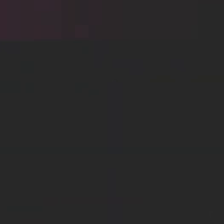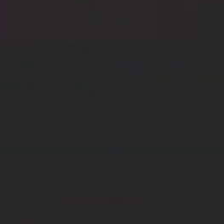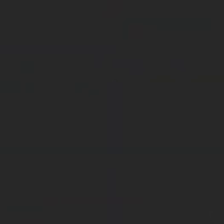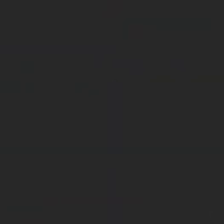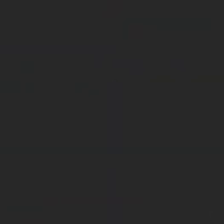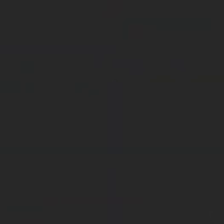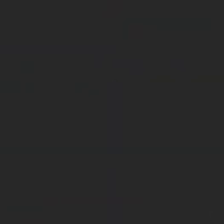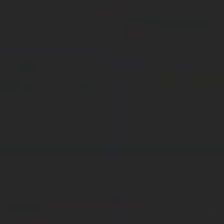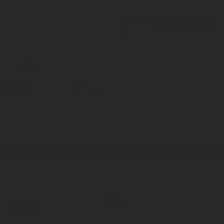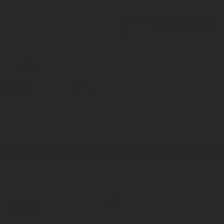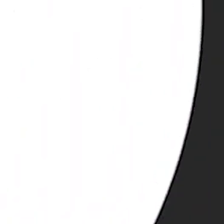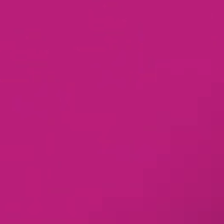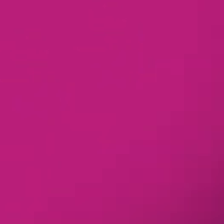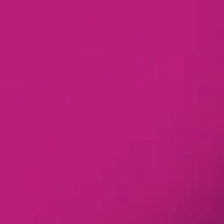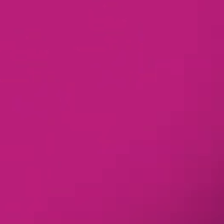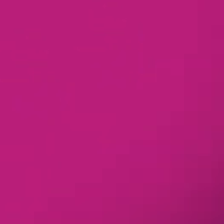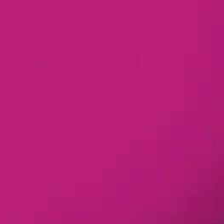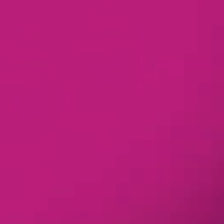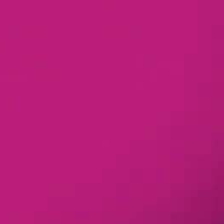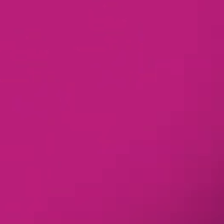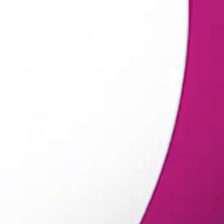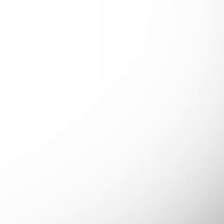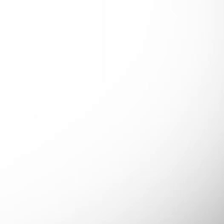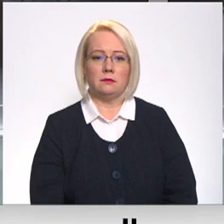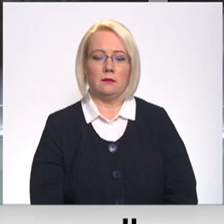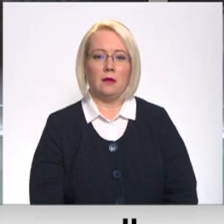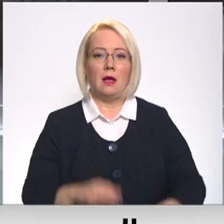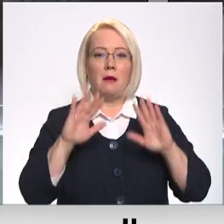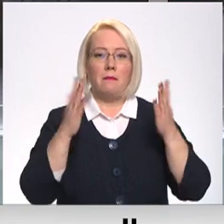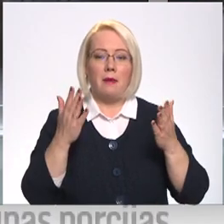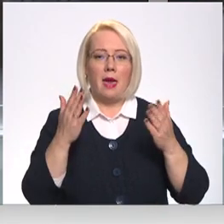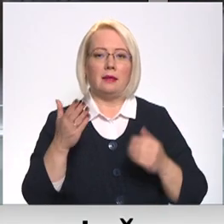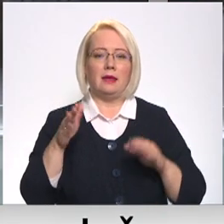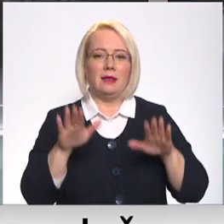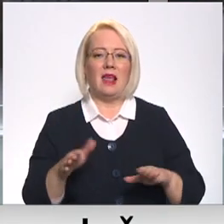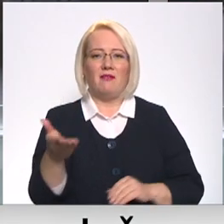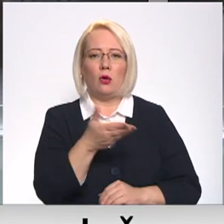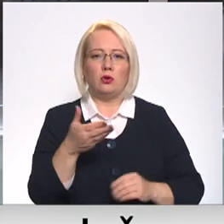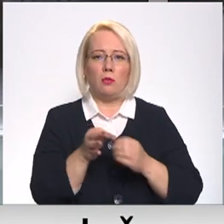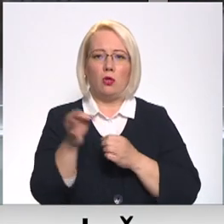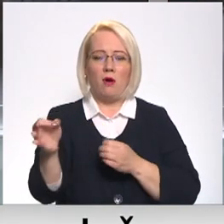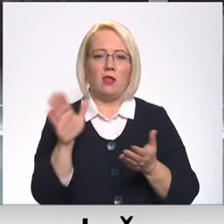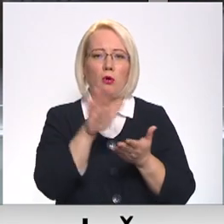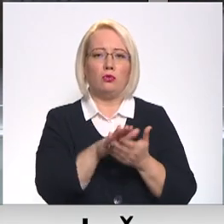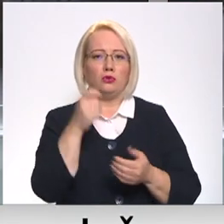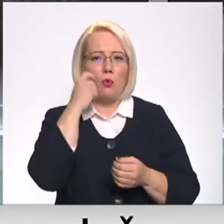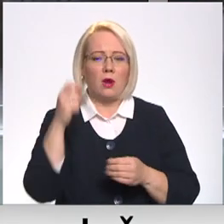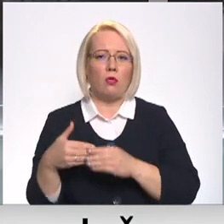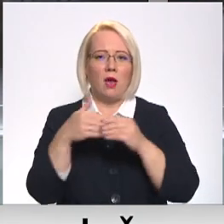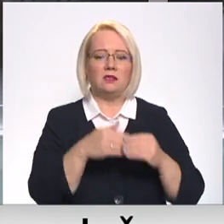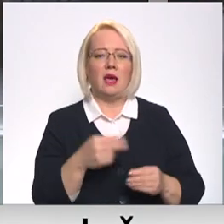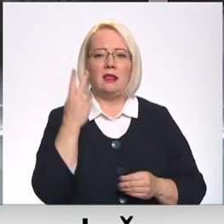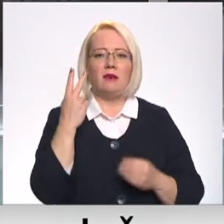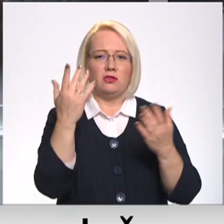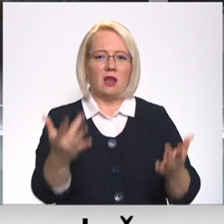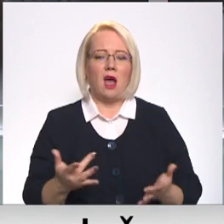Re, visi ēters ir te! No dienvidkurzemes novada uz Ukrainu šondaiļa aizceļos divi